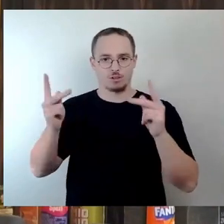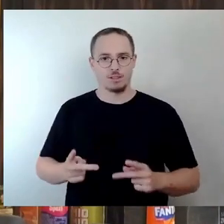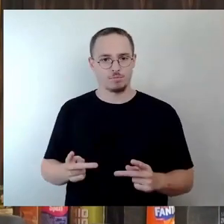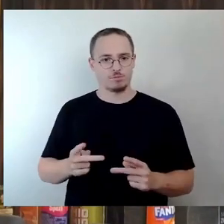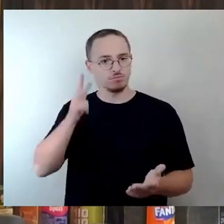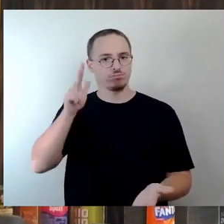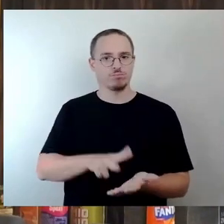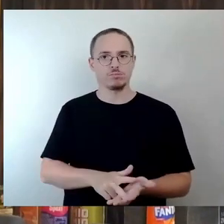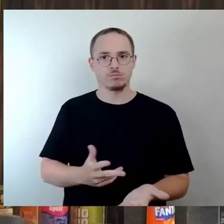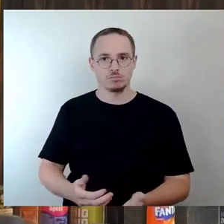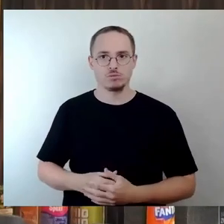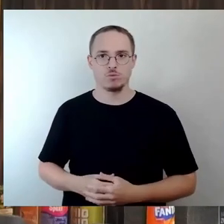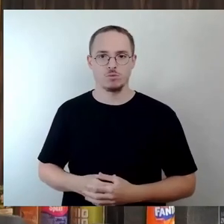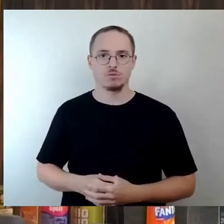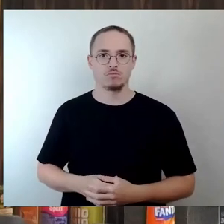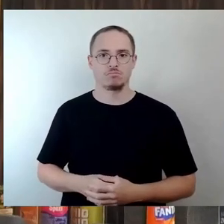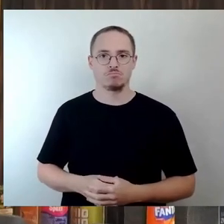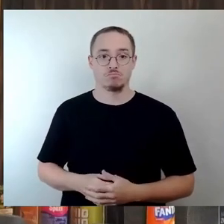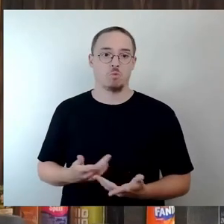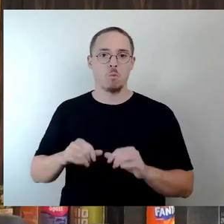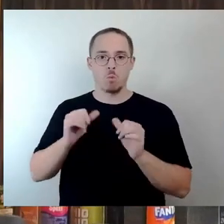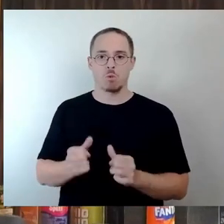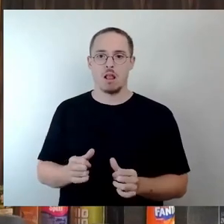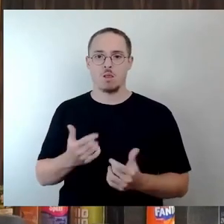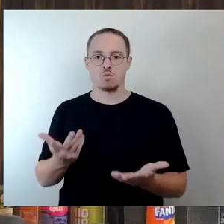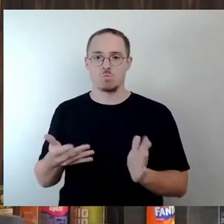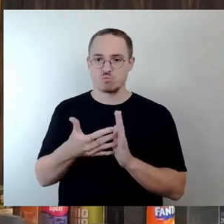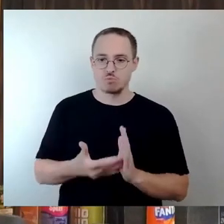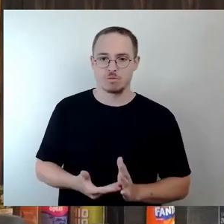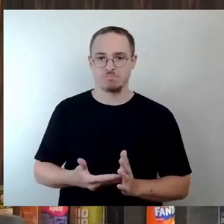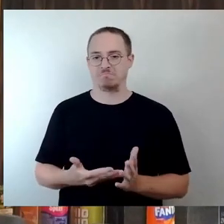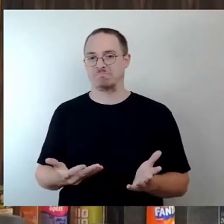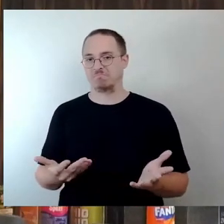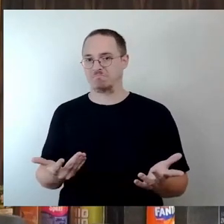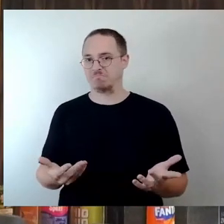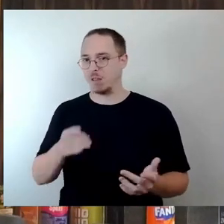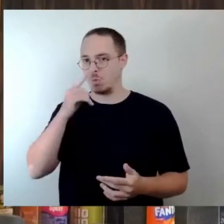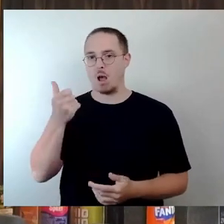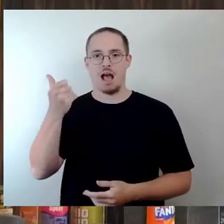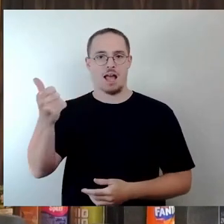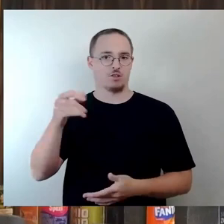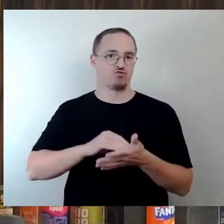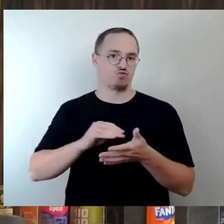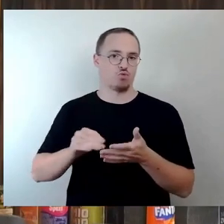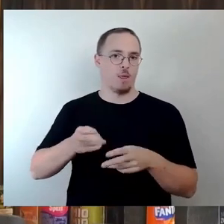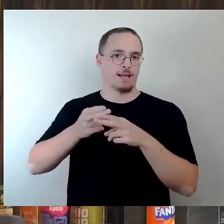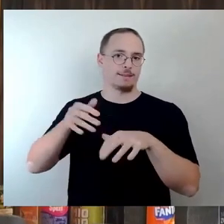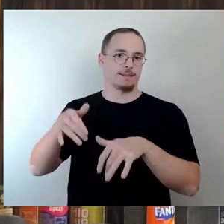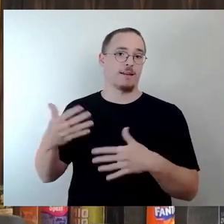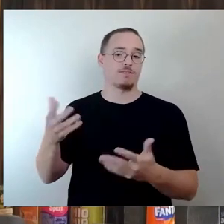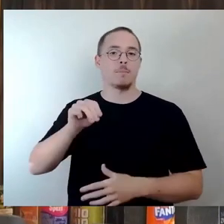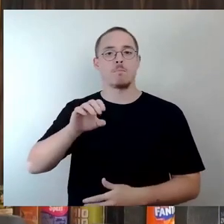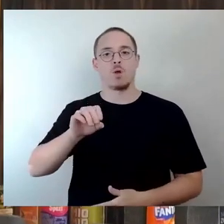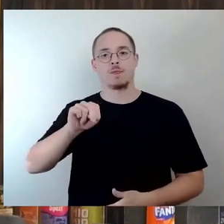sollte zur Öffnung. Davon ist damals leider nur eine einzige Schule, nämlich die Montessori-Schule, übrig geblieben. Es gibt aber eine Beschlusskontrolle von